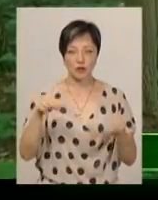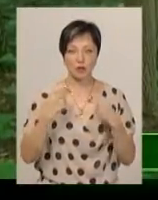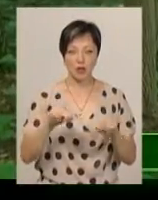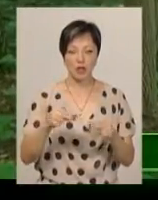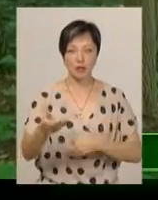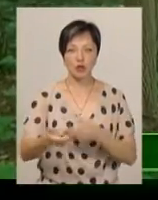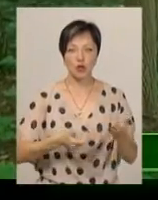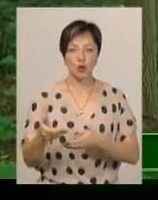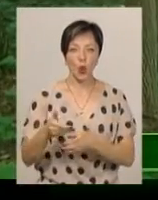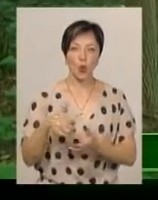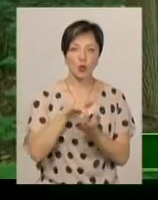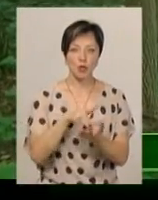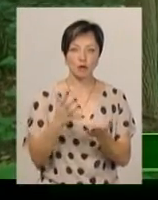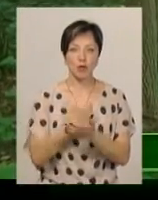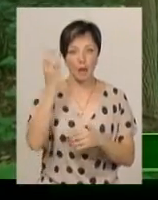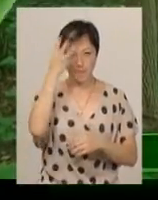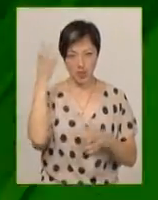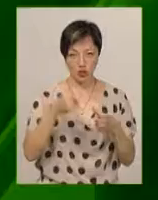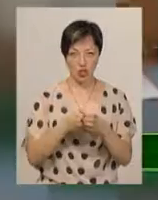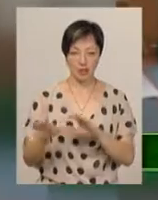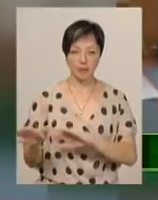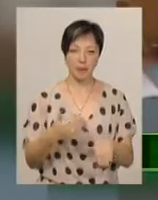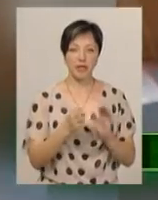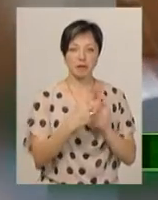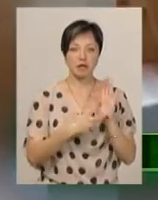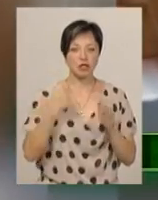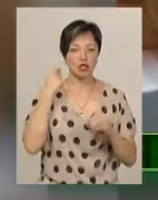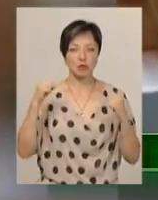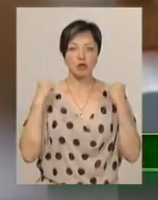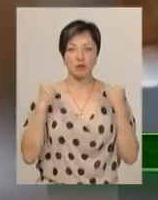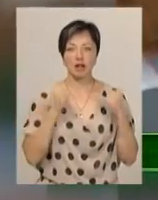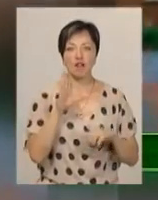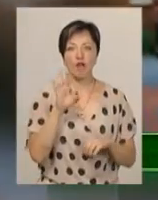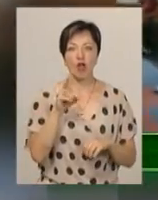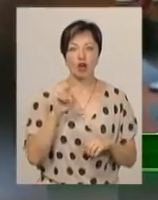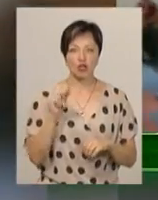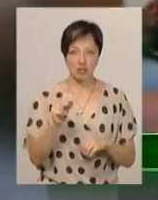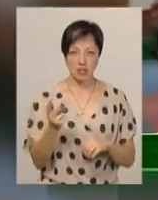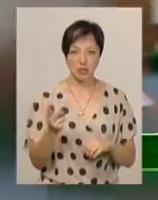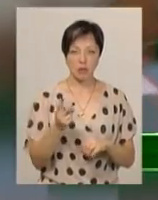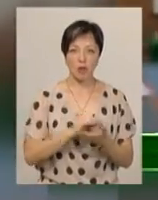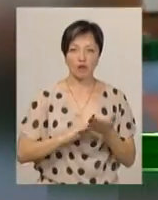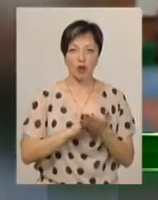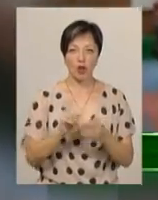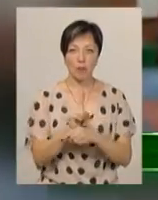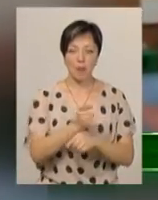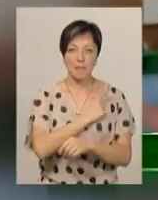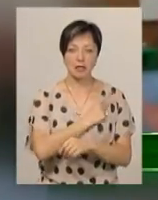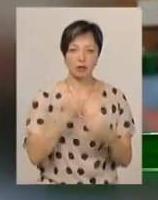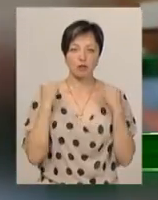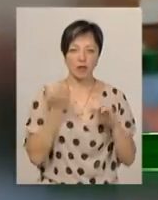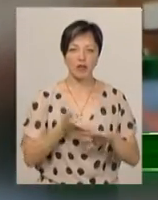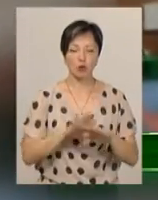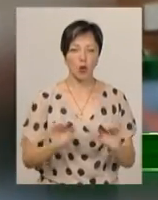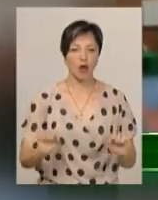чемпіонаті з пішохідного туризму здобули хмельничани. 17-річний спортсмен із Волочийська Дмитро Курдибаха повторив норматив майстера спорту